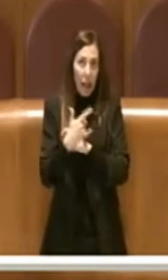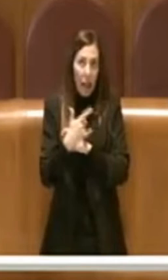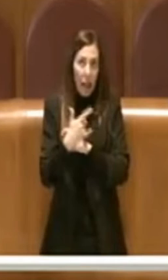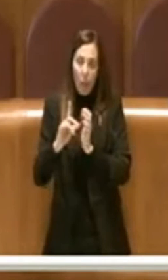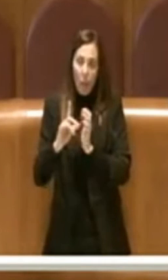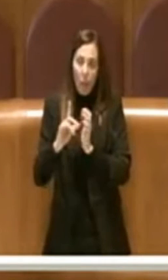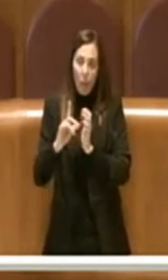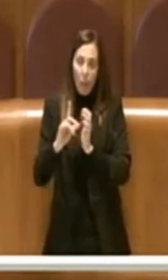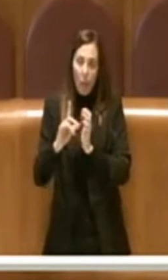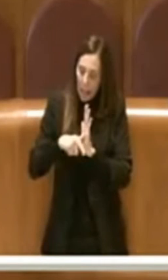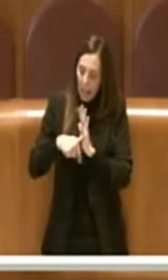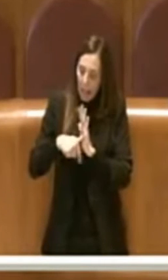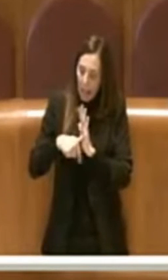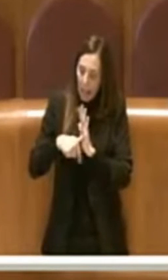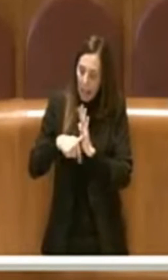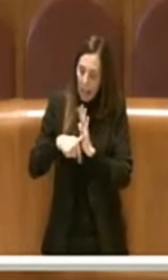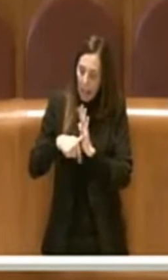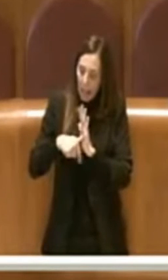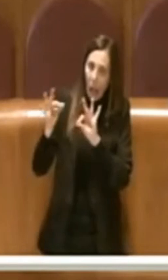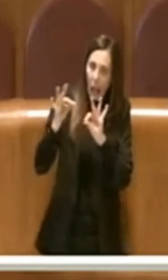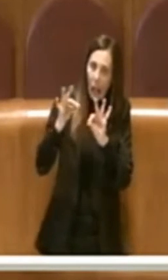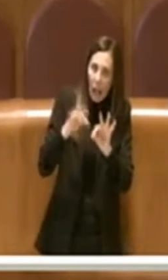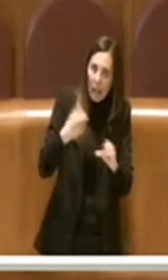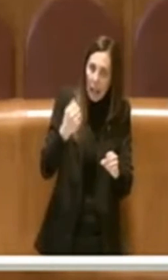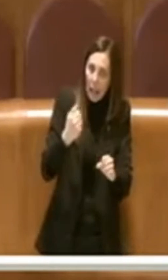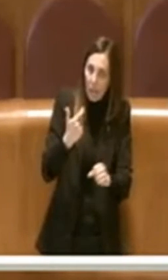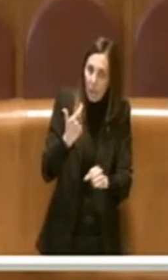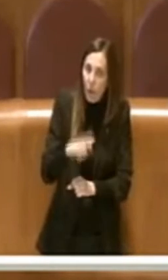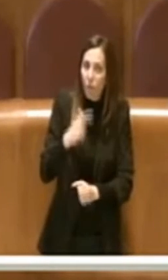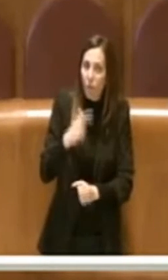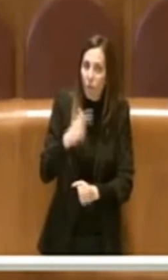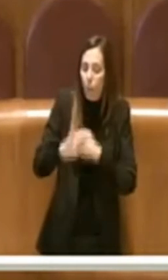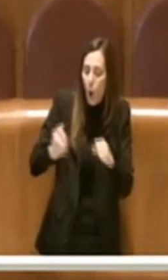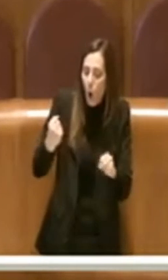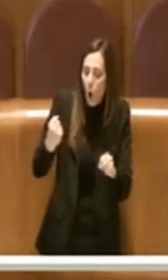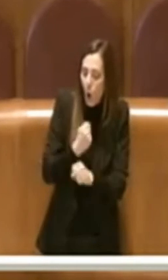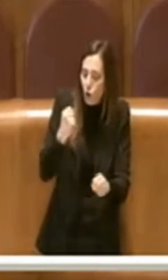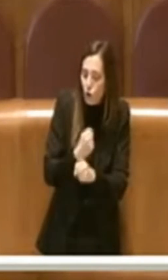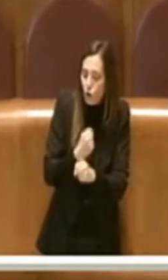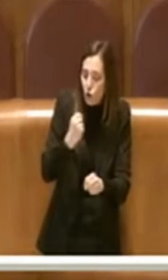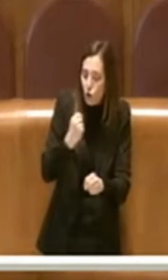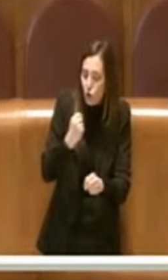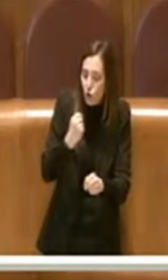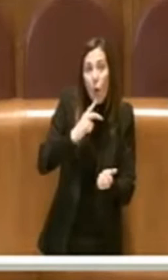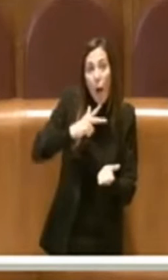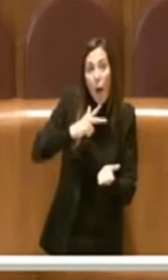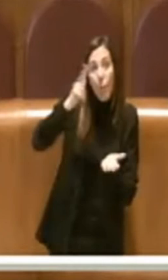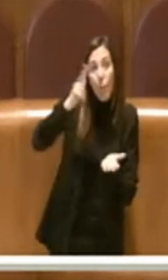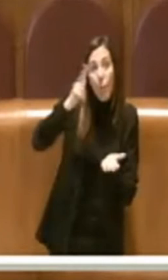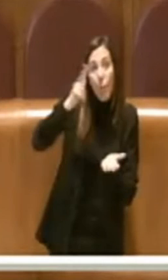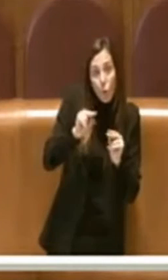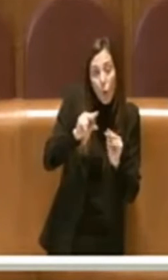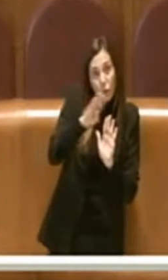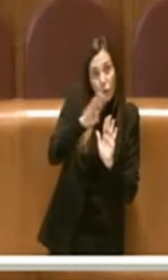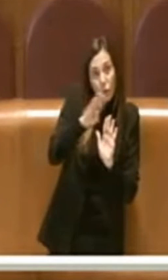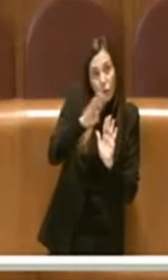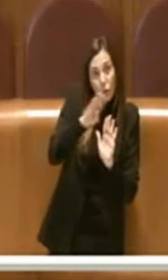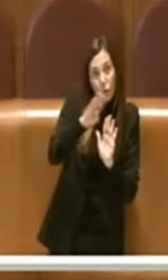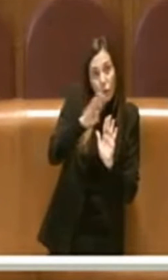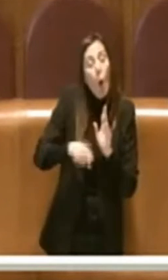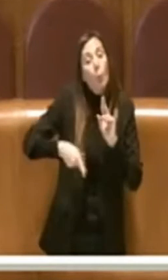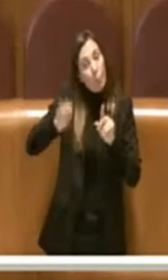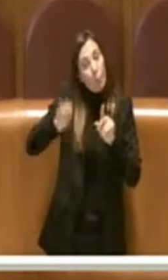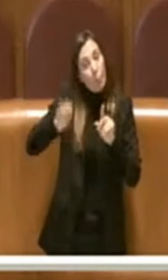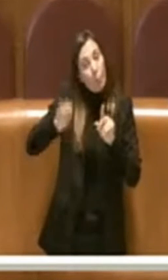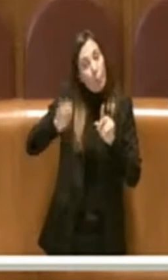tempo ad arrivare in quanto il processo di non solo approvazione del nuovo statuto ma anche di adeguamento di tutti